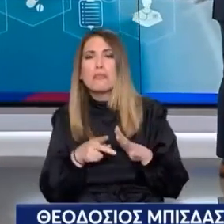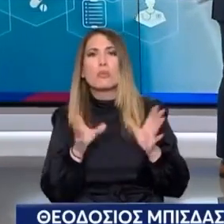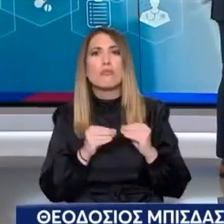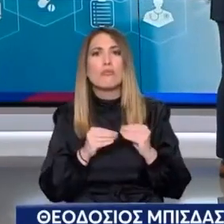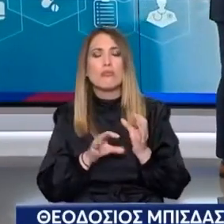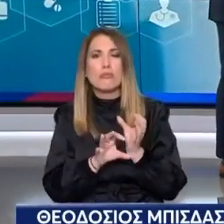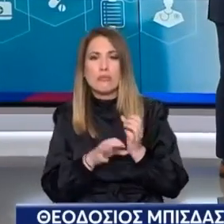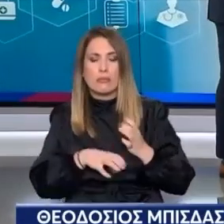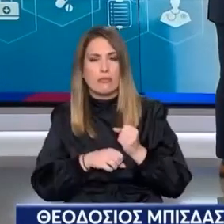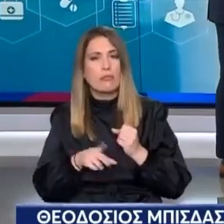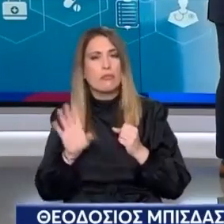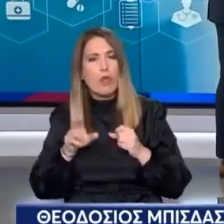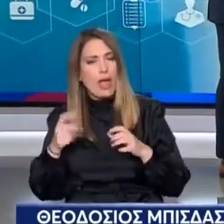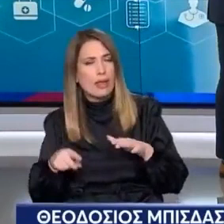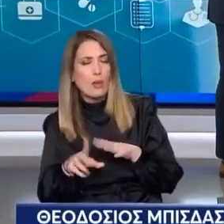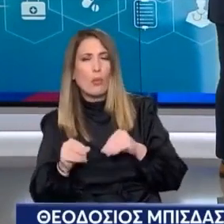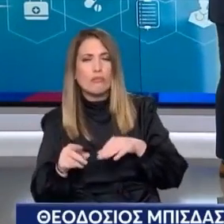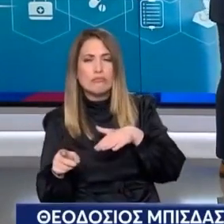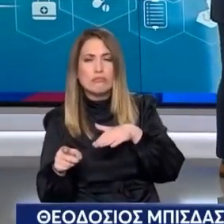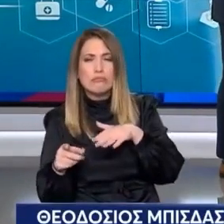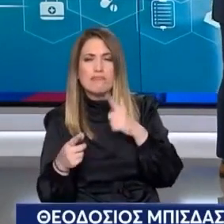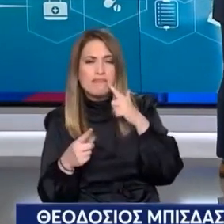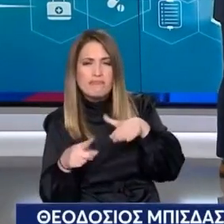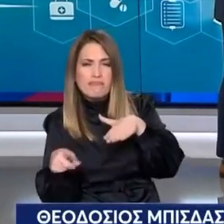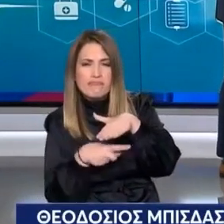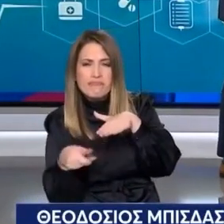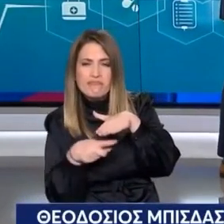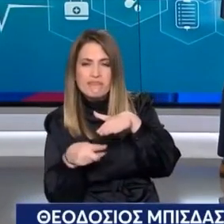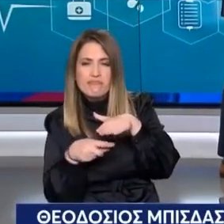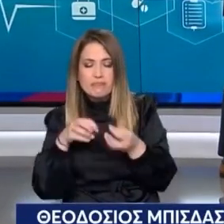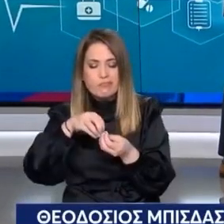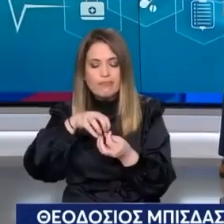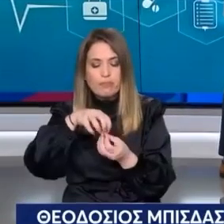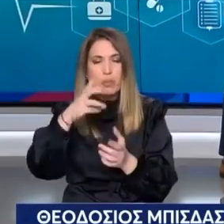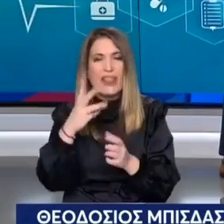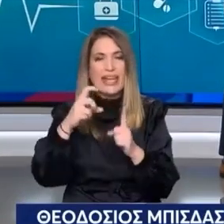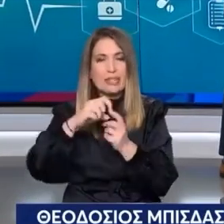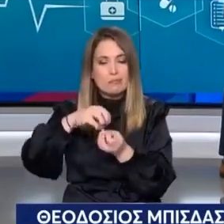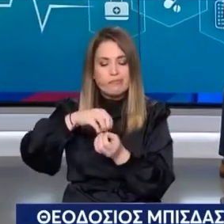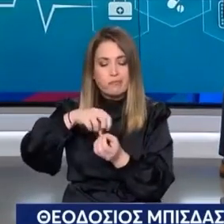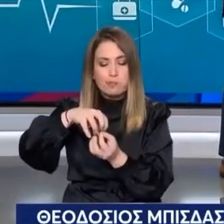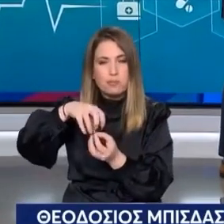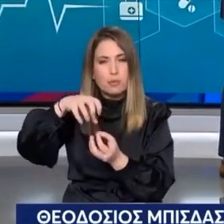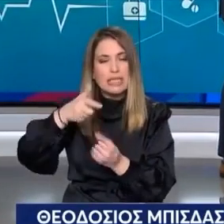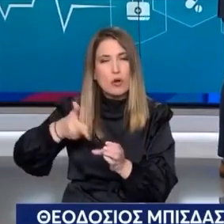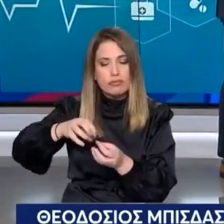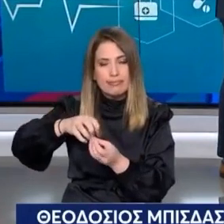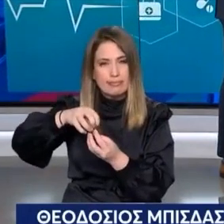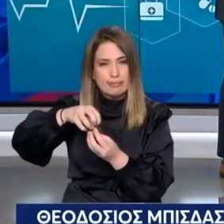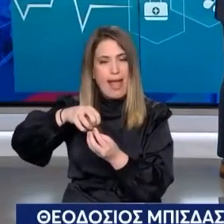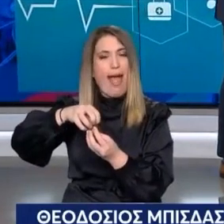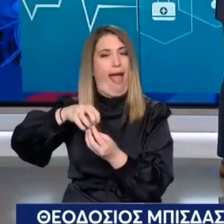εκτυπώνουμε σε ένα 3D μοντέλο Το ανέβρισμα Πάμε και κάνουμε την επέμβαση μέσα στο 3D μοντέλο Της υλικόνης Άρα μπορούμε να